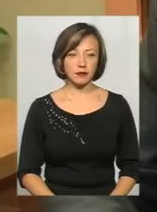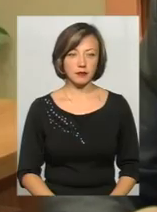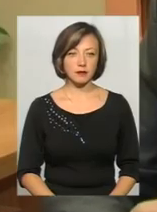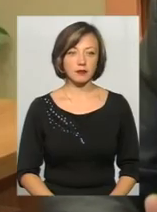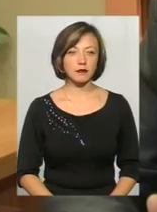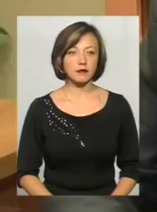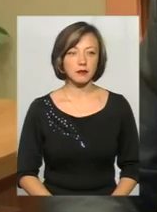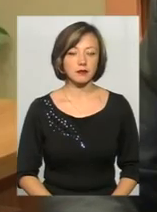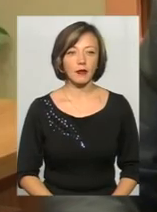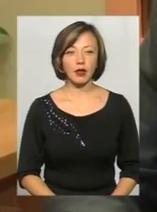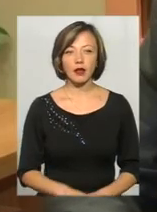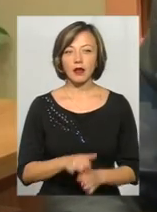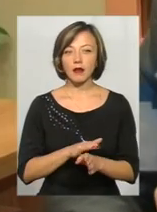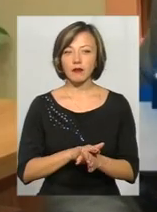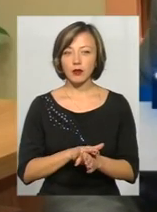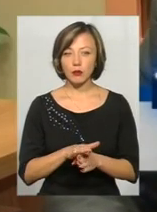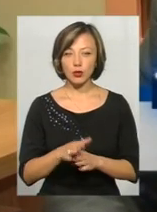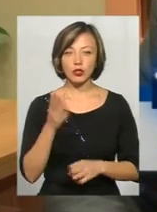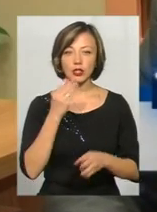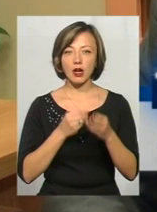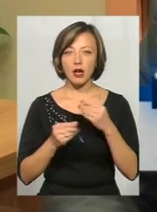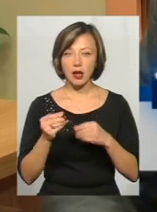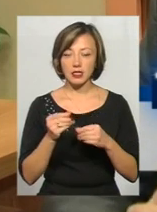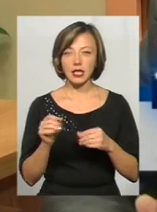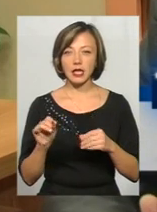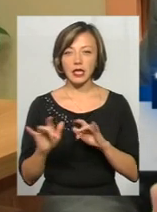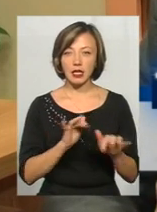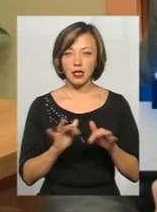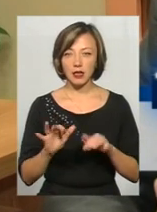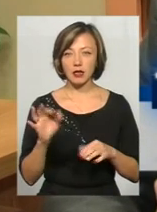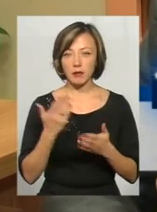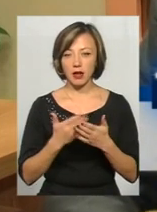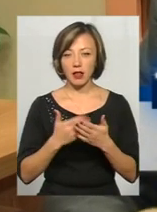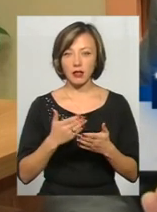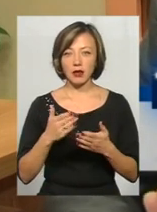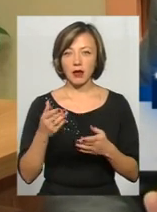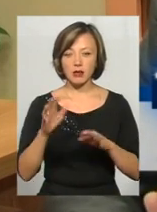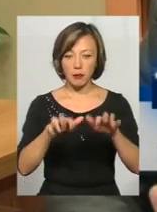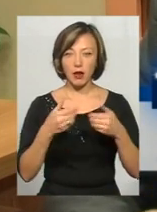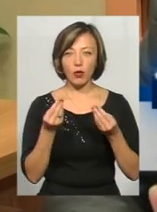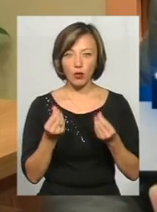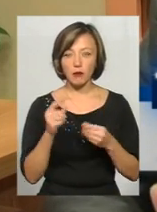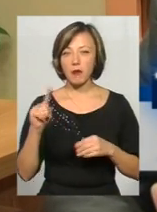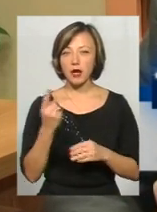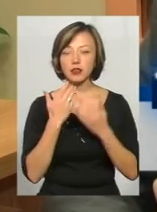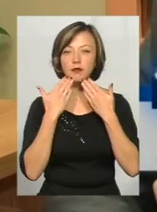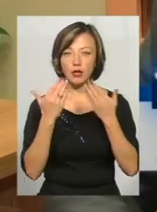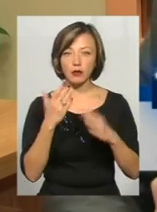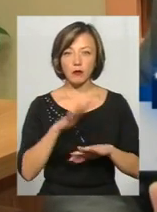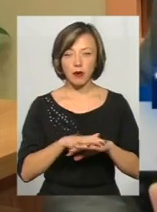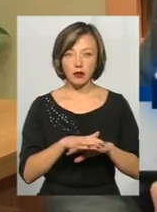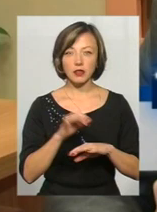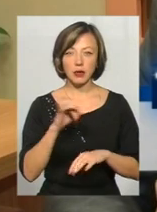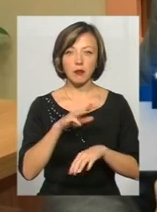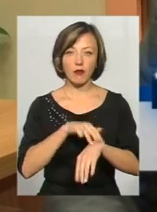Відбулися шахерські дії відносно клієнта, власника коштів, списані грошові кошти. Перше, що він звертається до банку і, як правило,